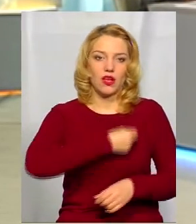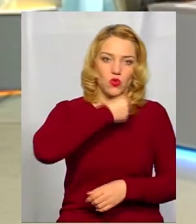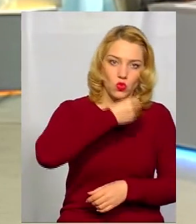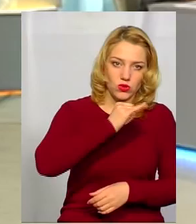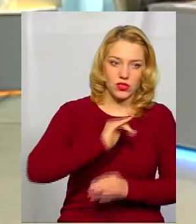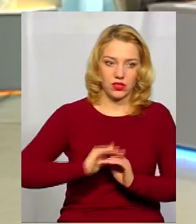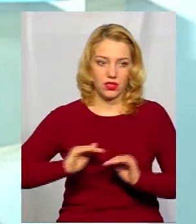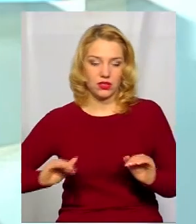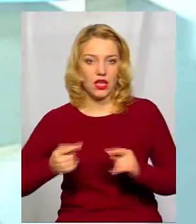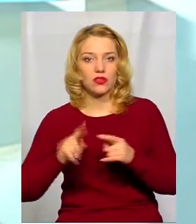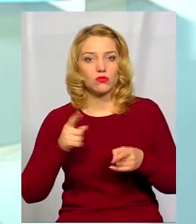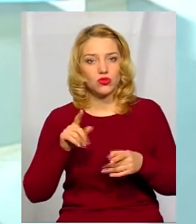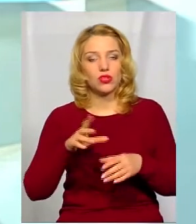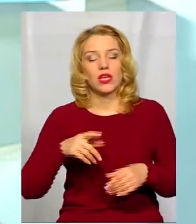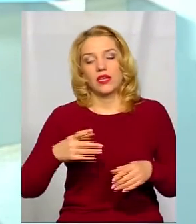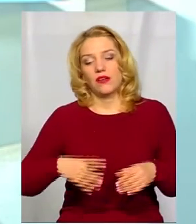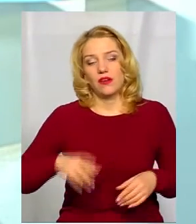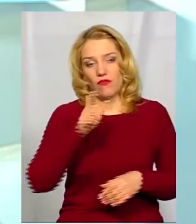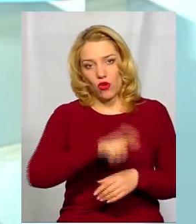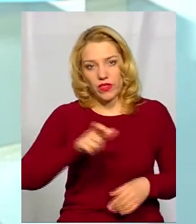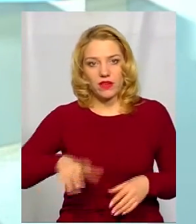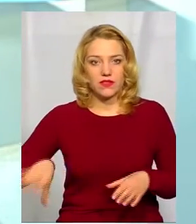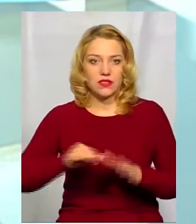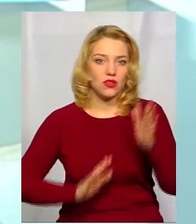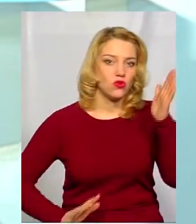адже вони в цьому середовищі теж ростуть.